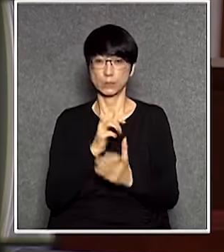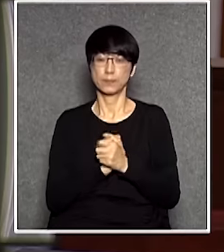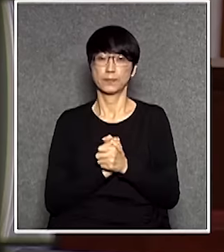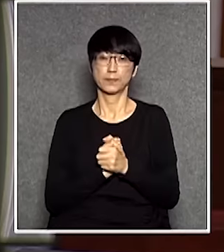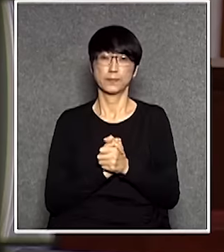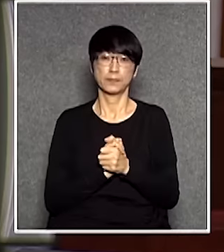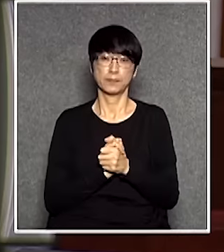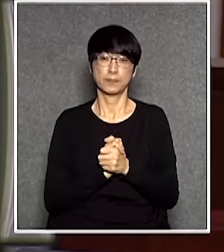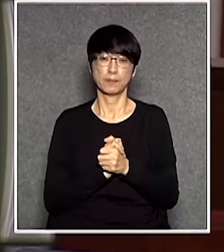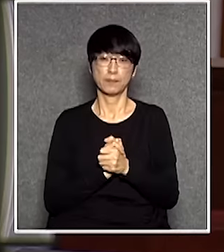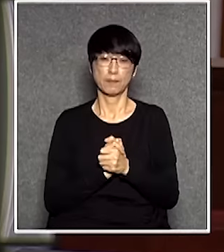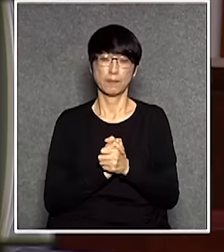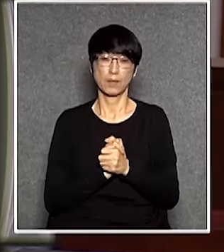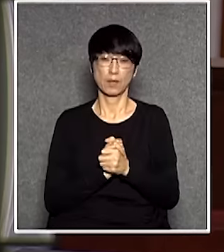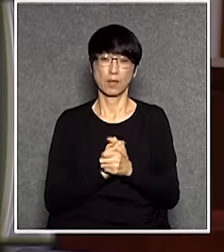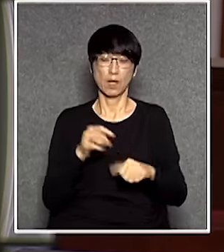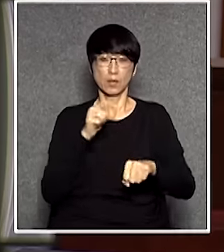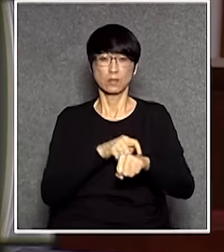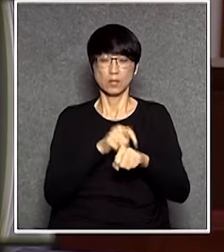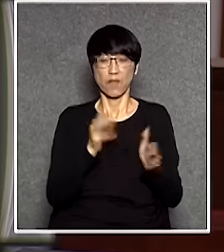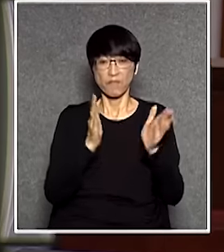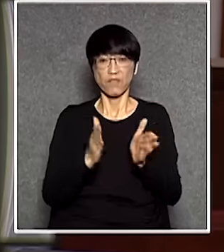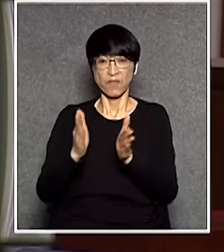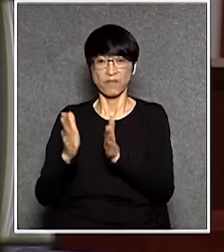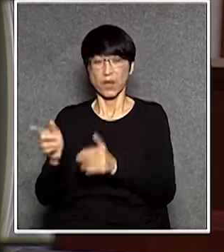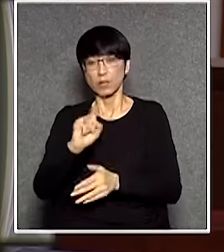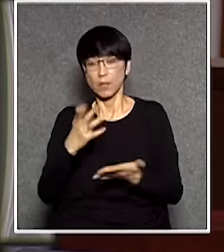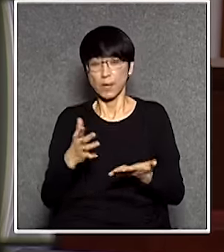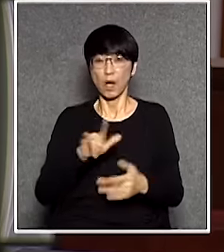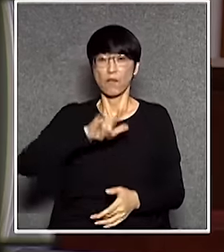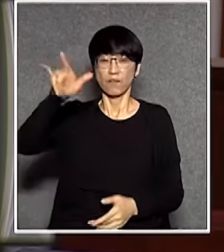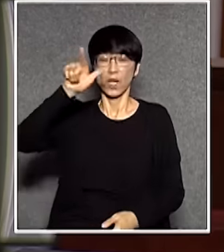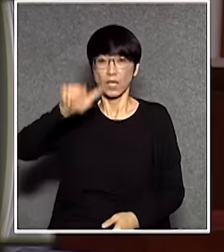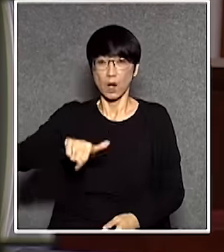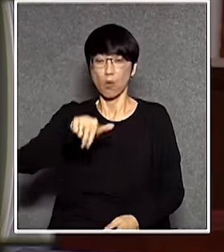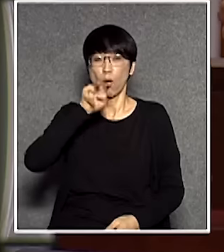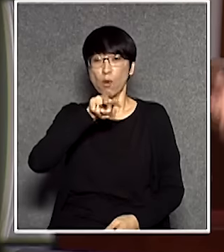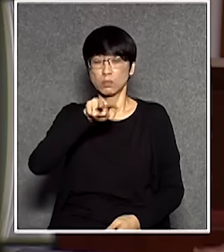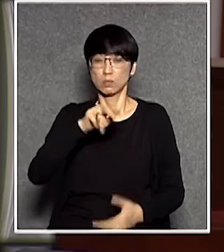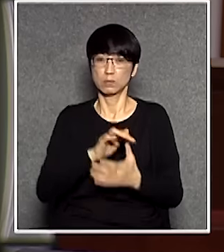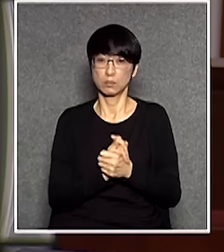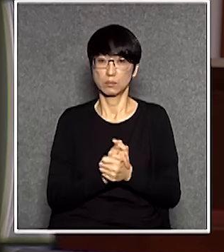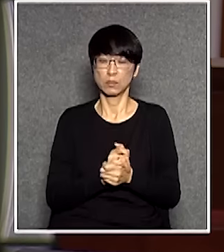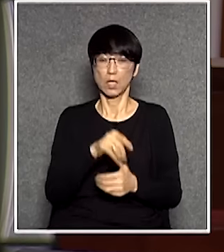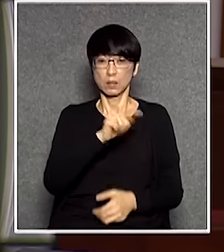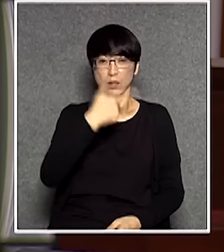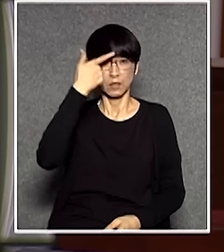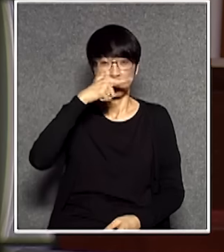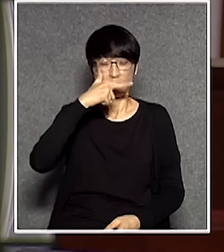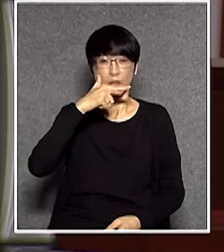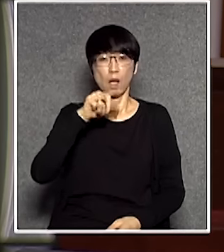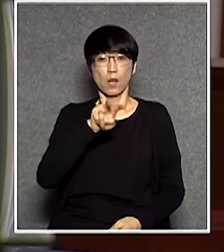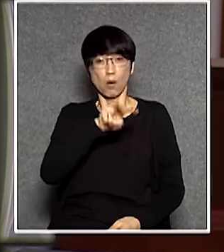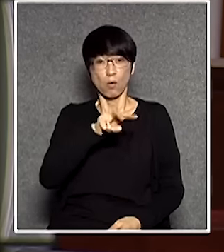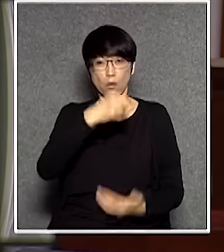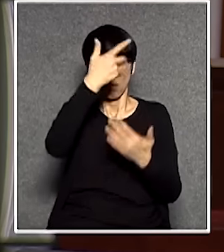到底什麼叫分階段啟用呢有些飛機是用舊系統控制的另外一些飛機是用新系統來控制的是不是